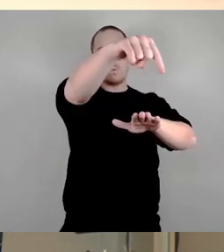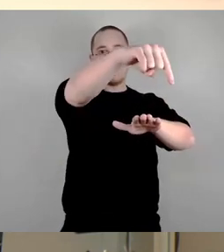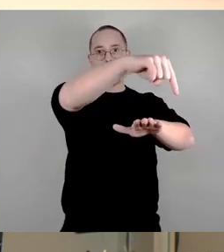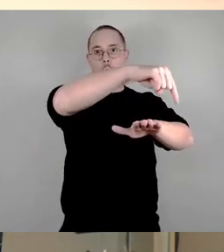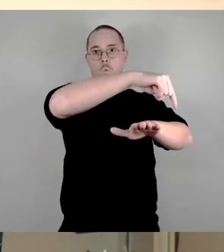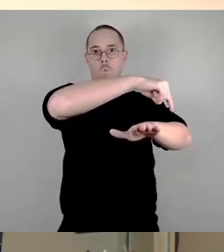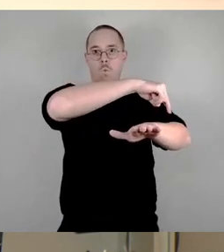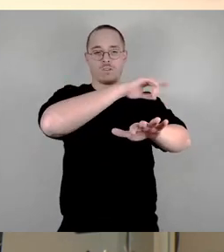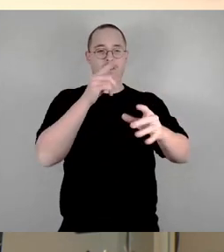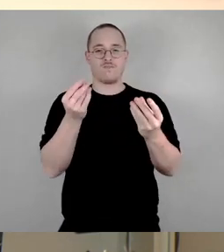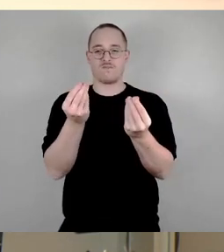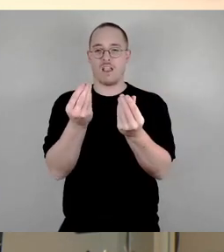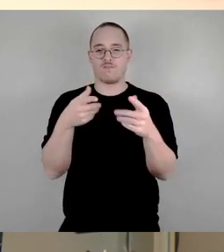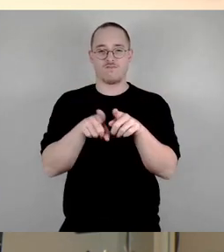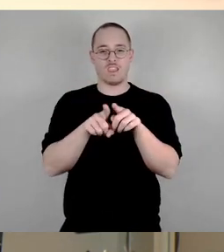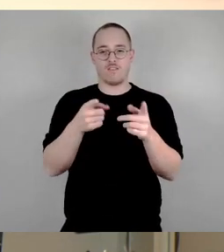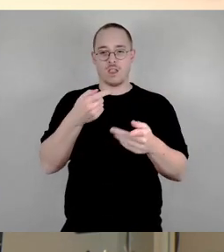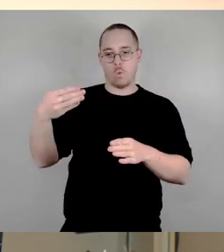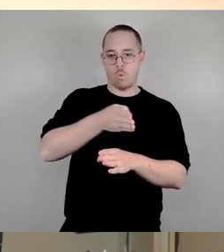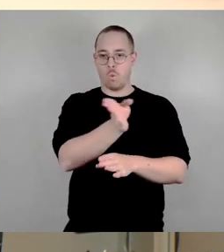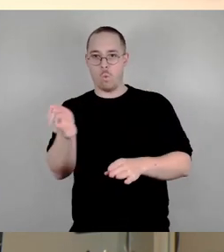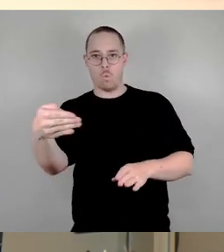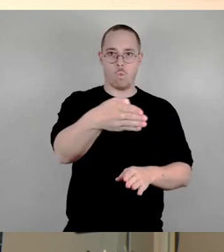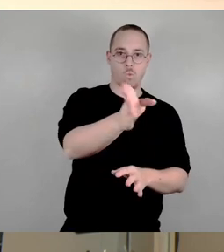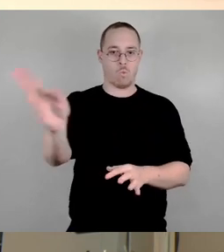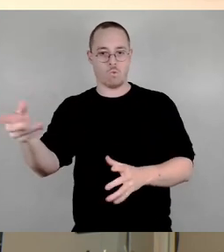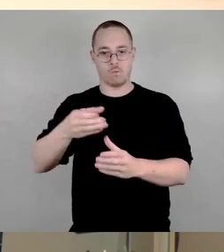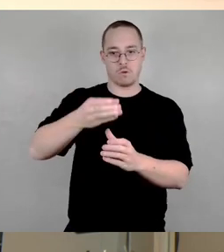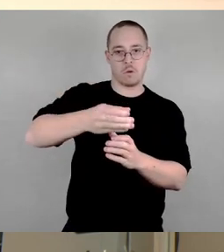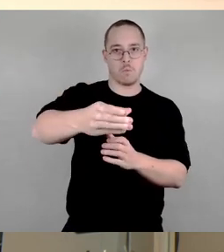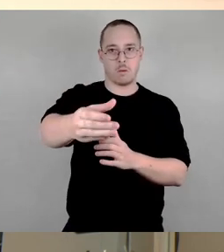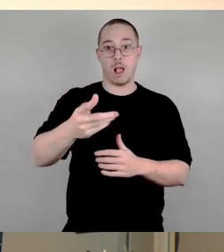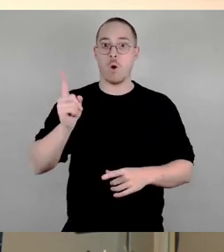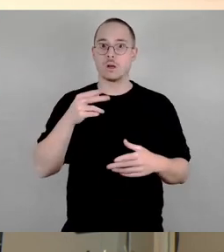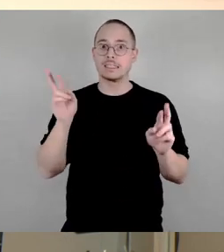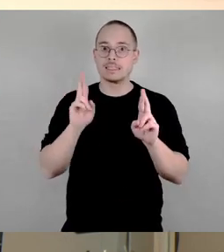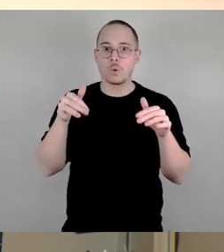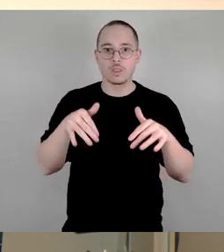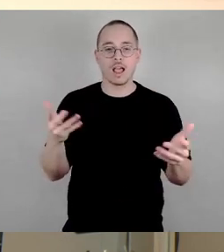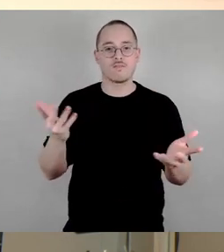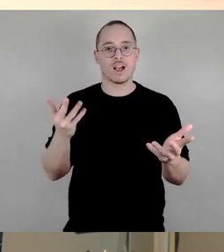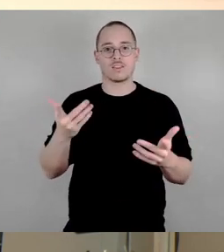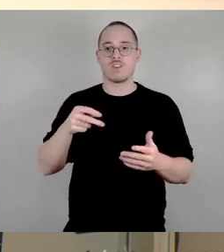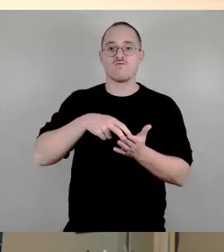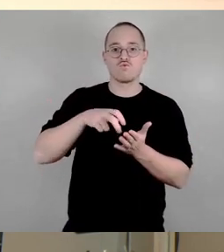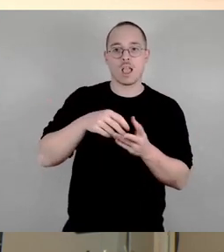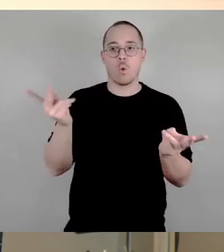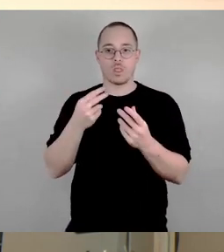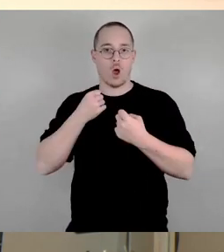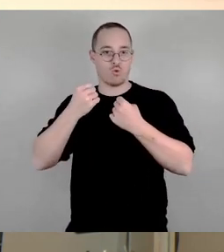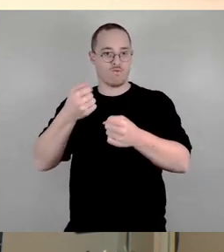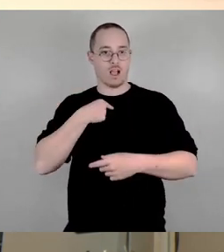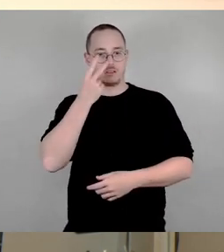mit der Konsequenz von Fußgängern oder Autofahrern zu spät gesehen zu werden. Die Lösung für dieses Problem zeigt